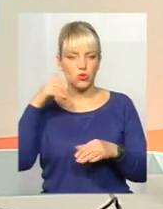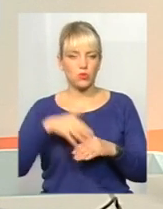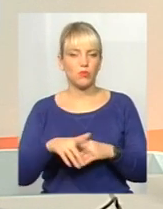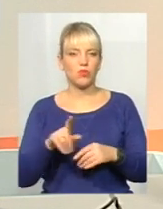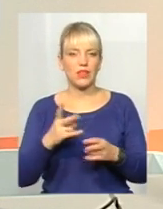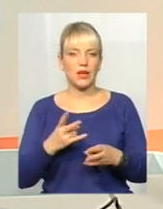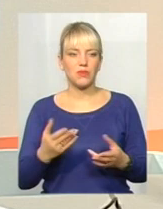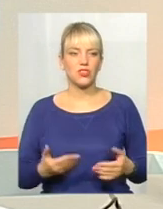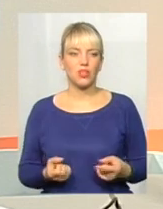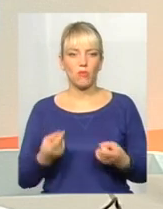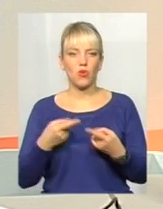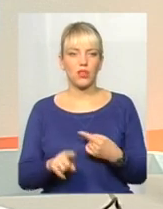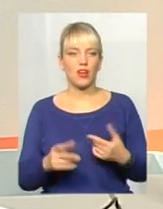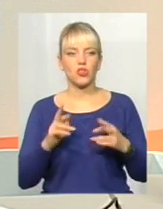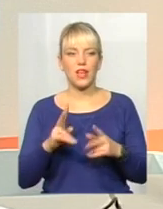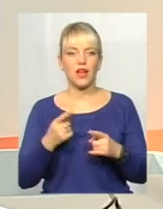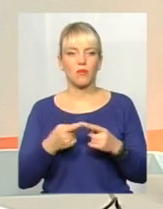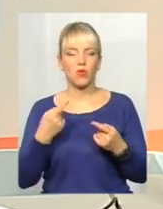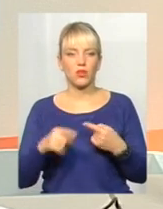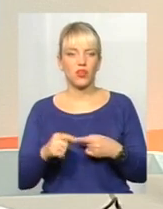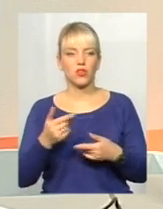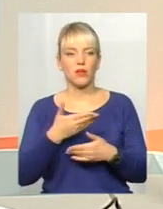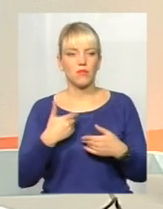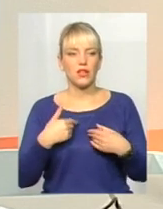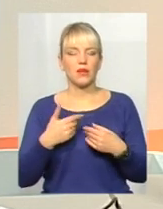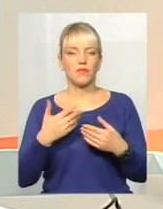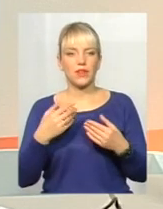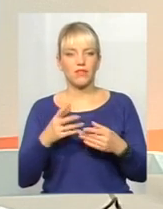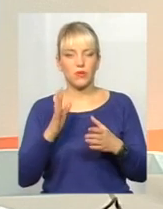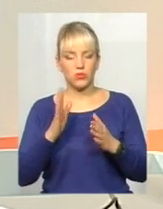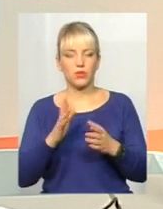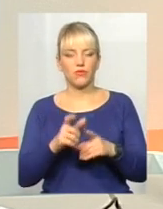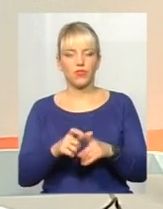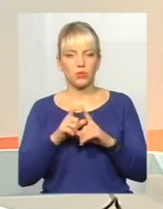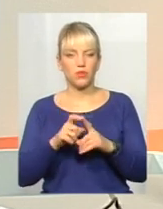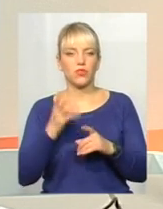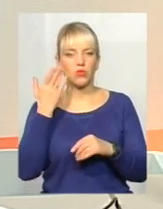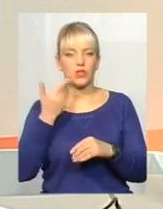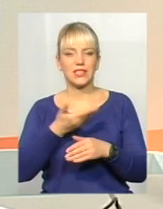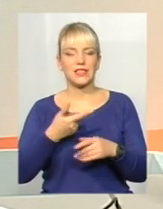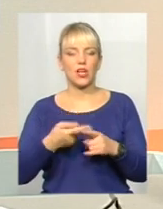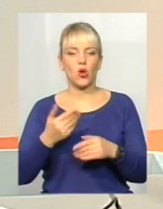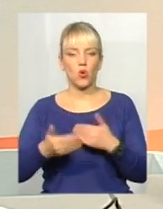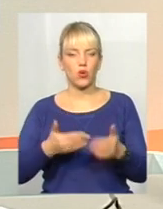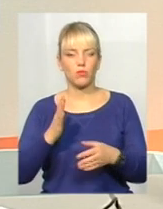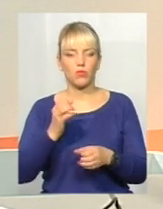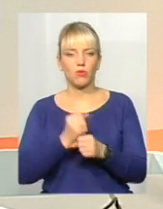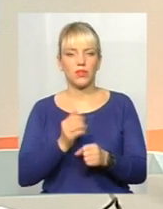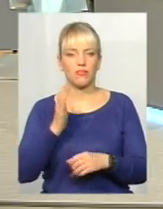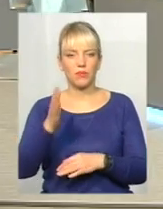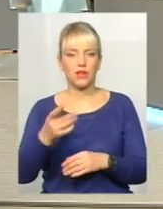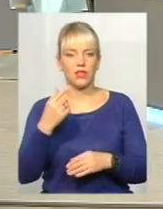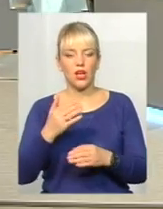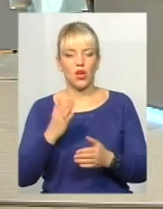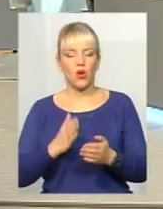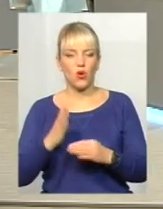А питання, як по-інакшому, ми самі знайдемо відповідь, коли вже будемо ці кроки робити вперед. Крок вперший, це почніть